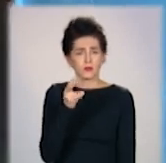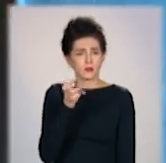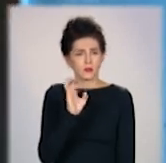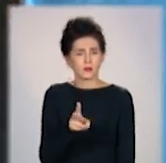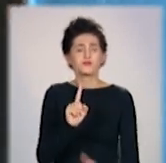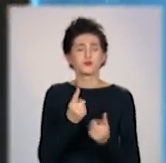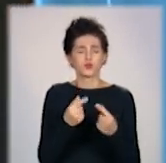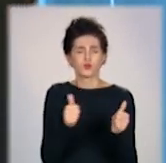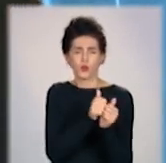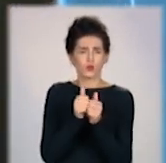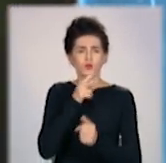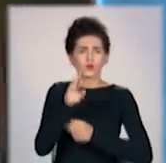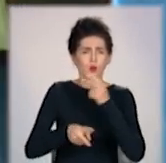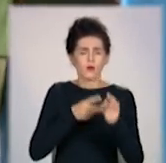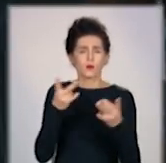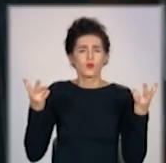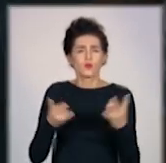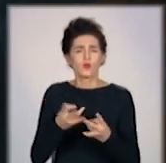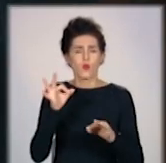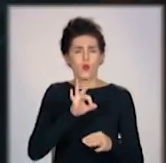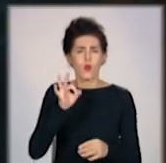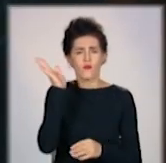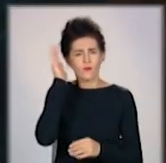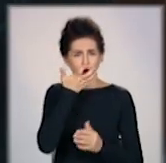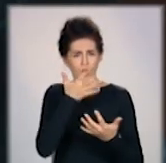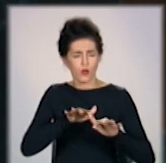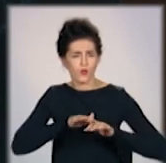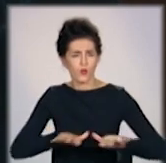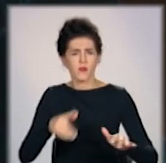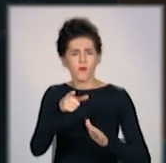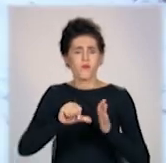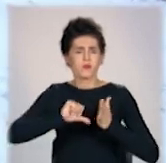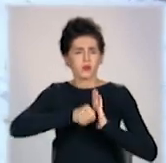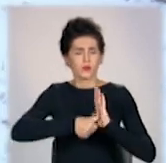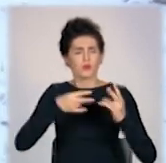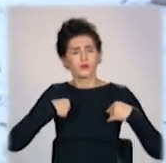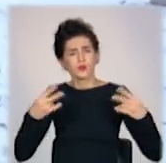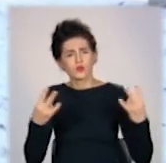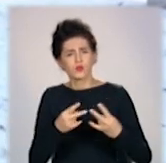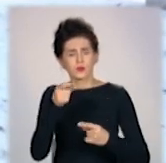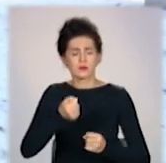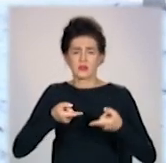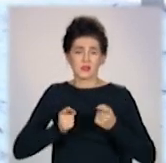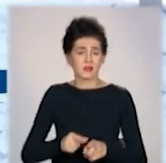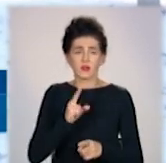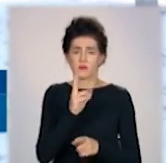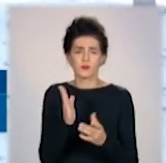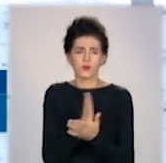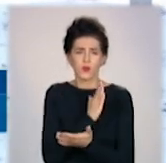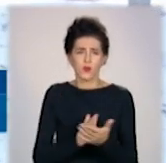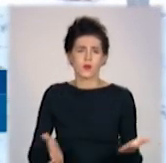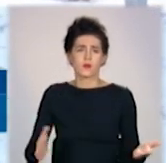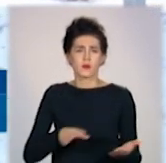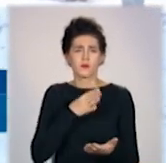поскаржилися на відсутність опалення через повітряні пробки на верхньому поверсі. Ну і там дійсно квартира. Вона і на